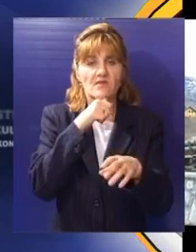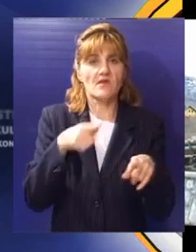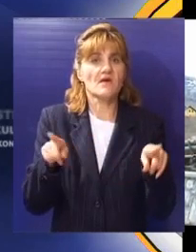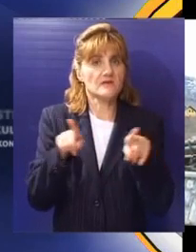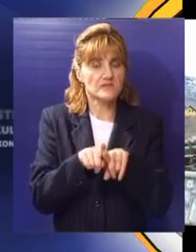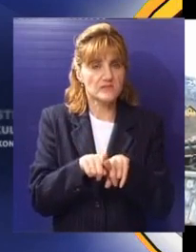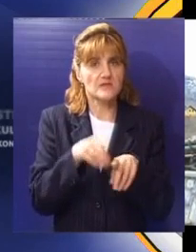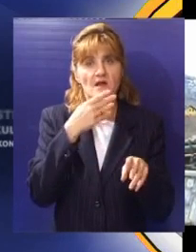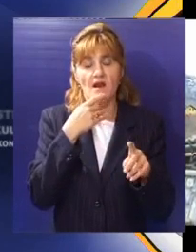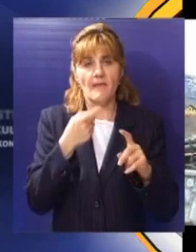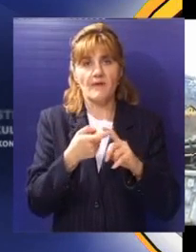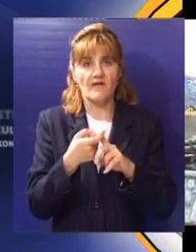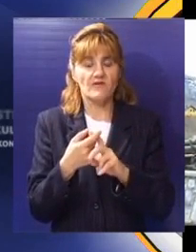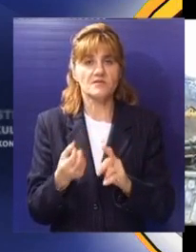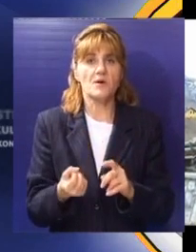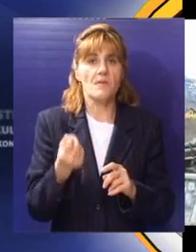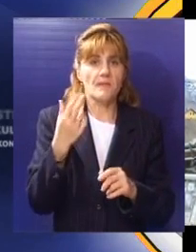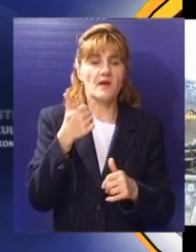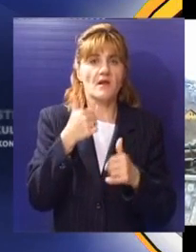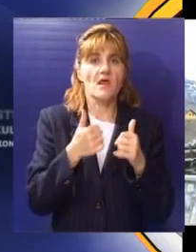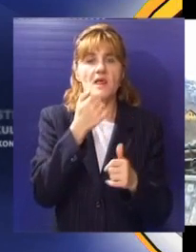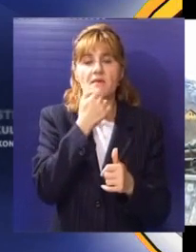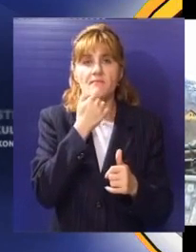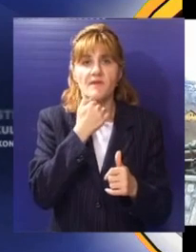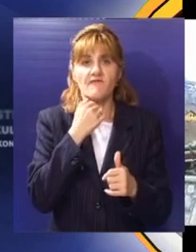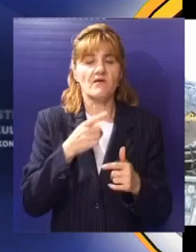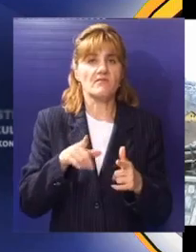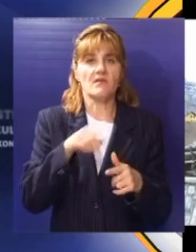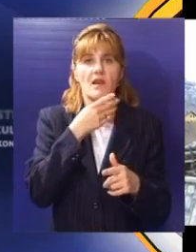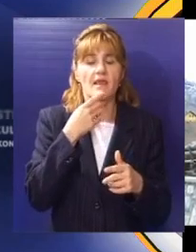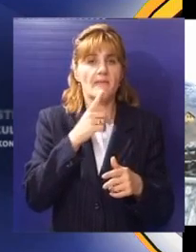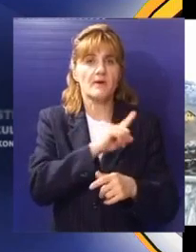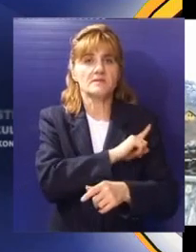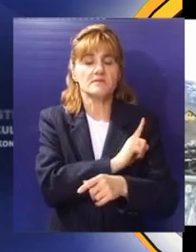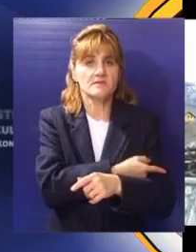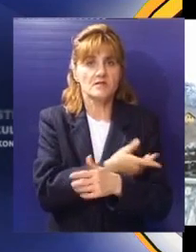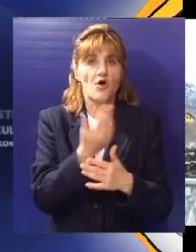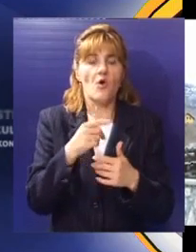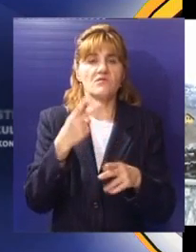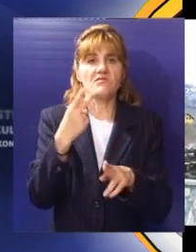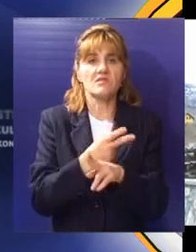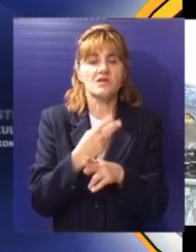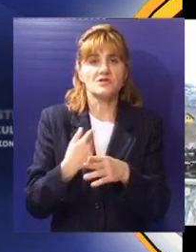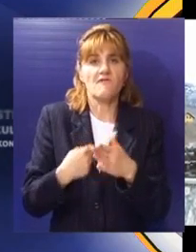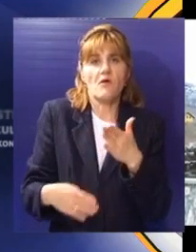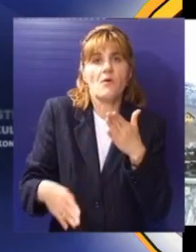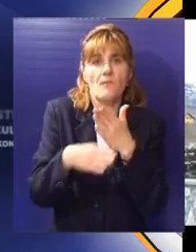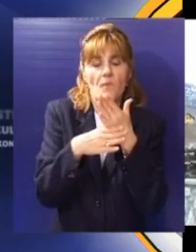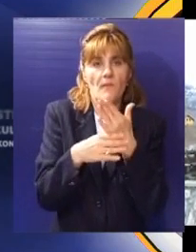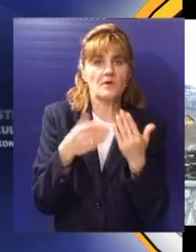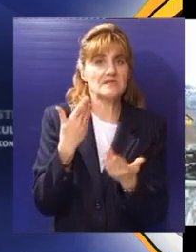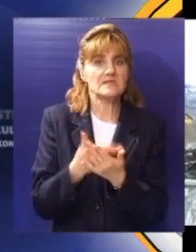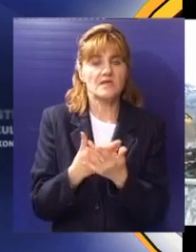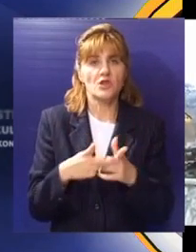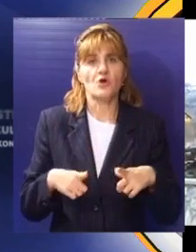slični. Bilo da se bave organskom ili konvencionalnom poljoprivredom, nemaju dovoljno potisaja od strane države